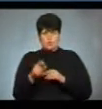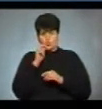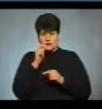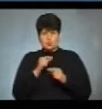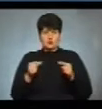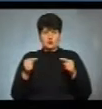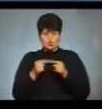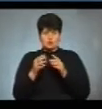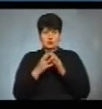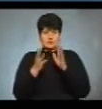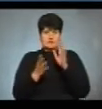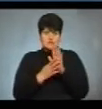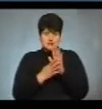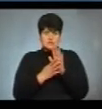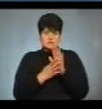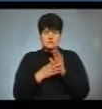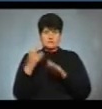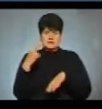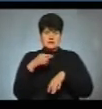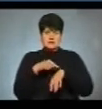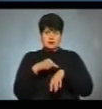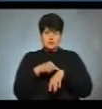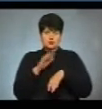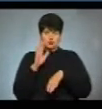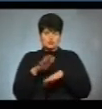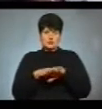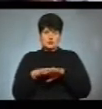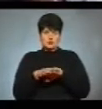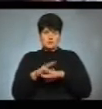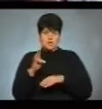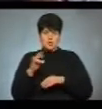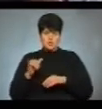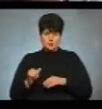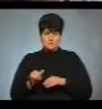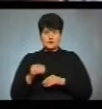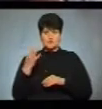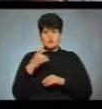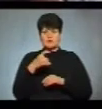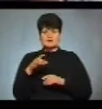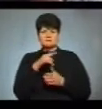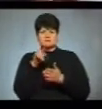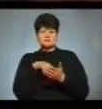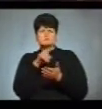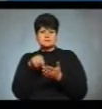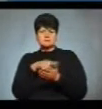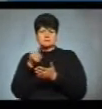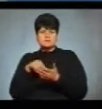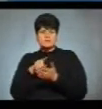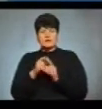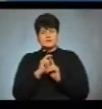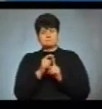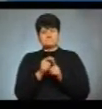19-го, о 20-й годині будемо Суспільними. 40 хвилин журналісти ставлять питання Петру Порошенку. Той